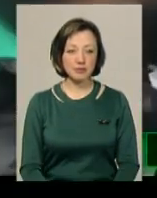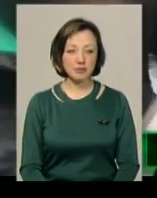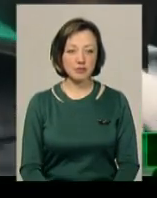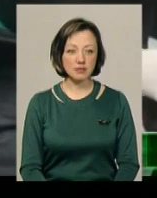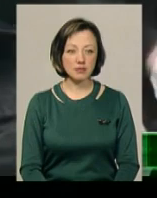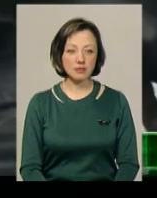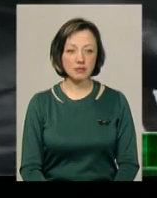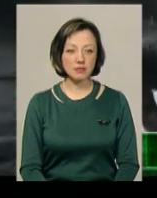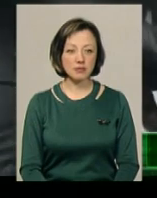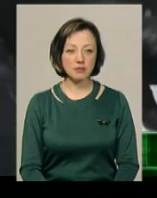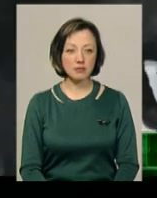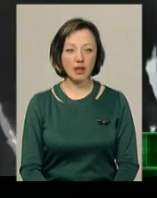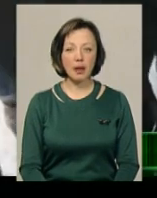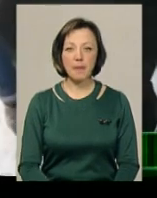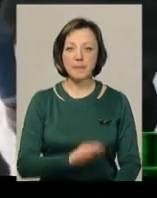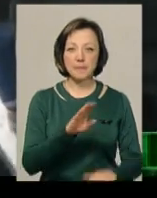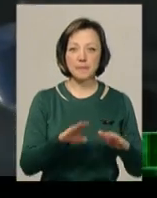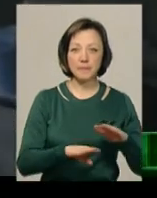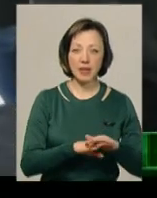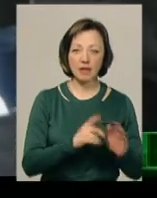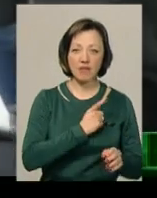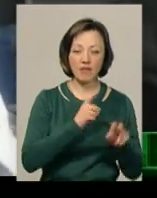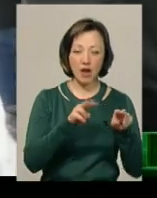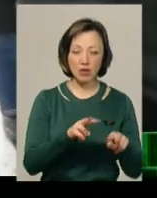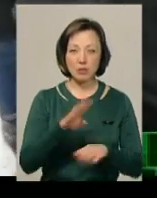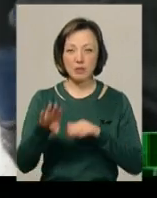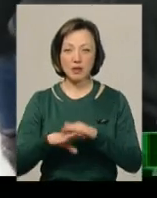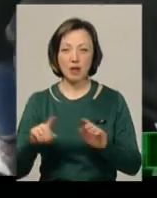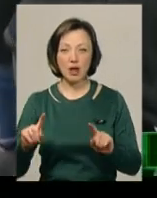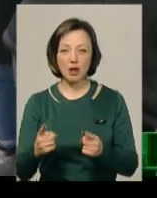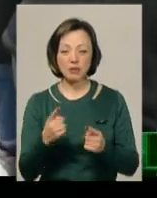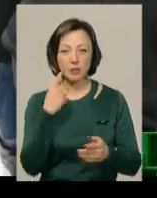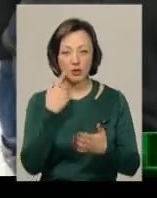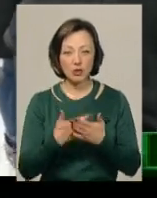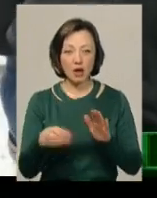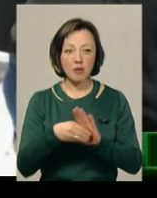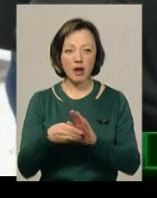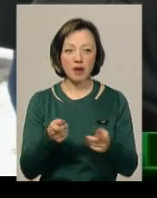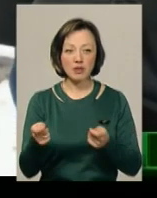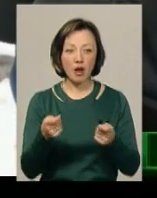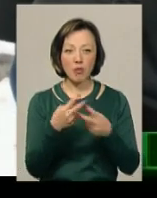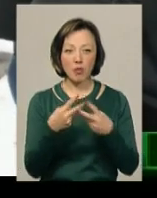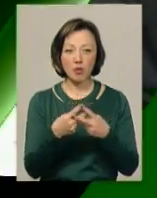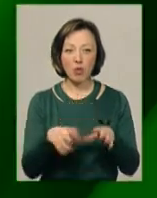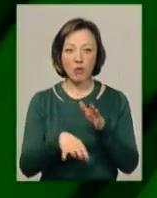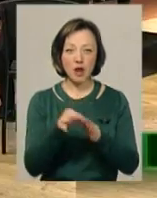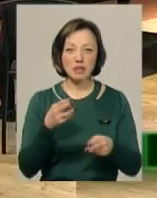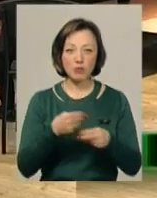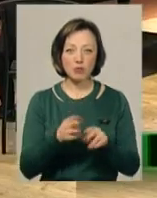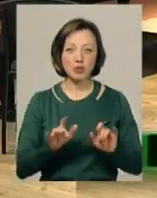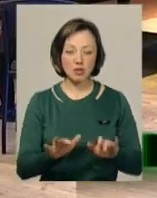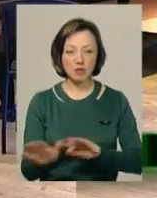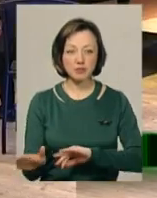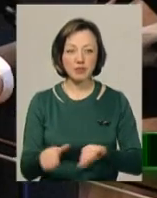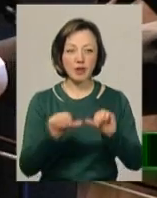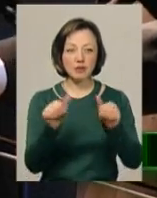І під варту, і під арешт. Підозрюваним у хабарництві керівникам колонії, що на Хмельниччині обрали запобіжний захід. У